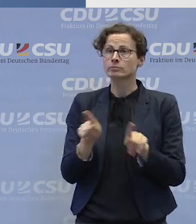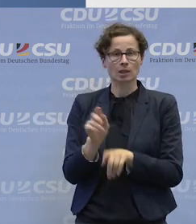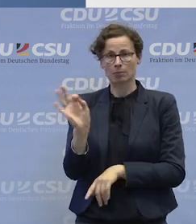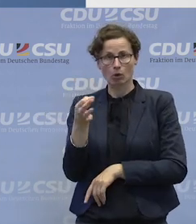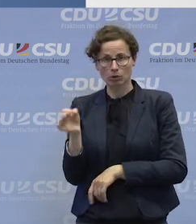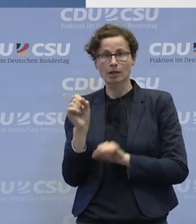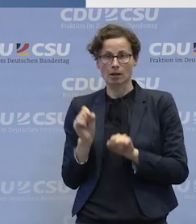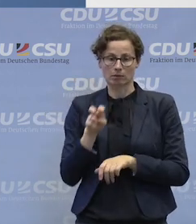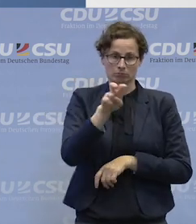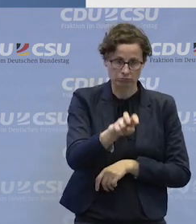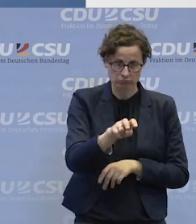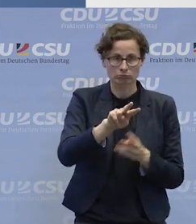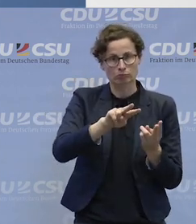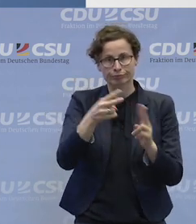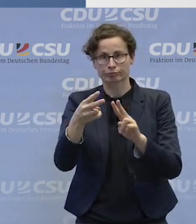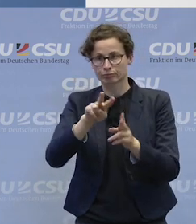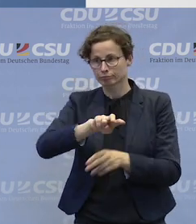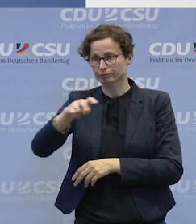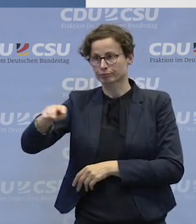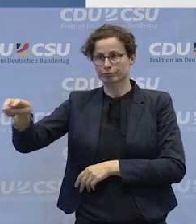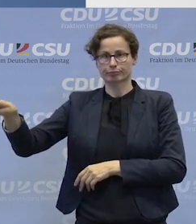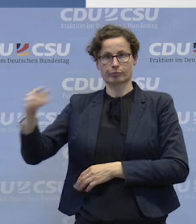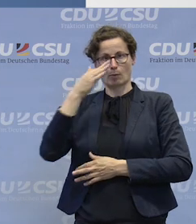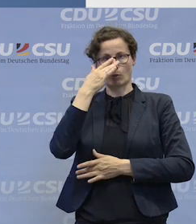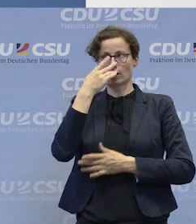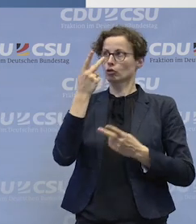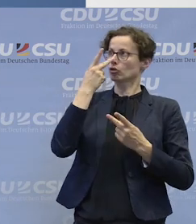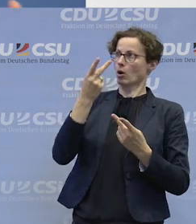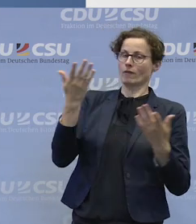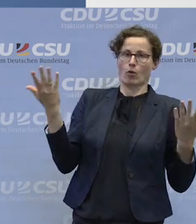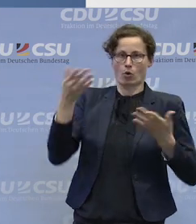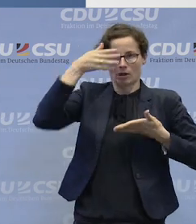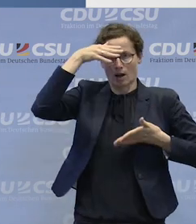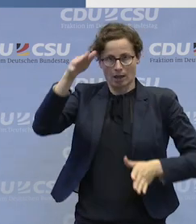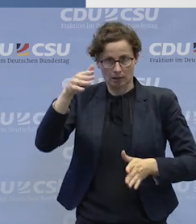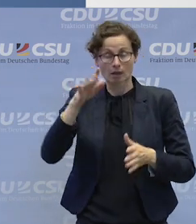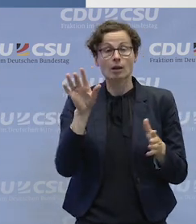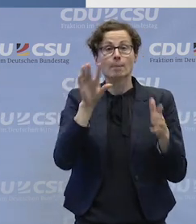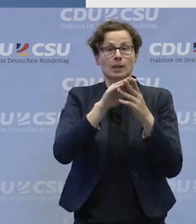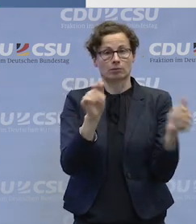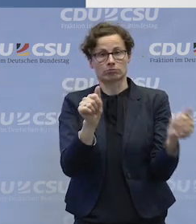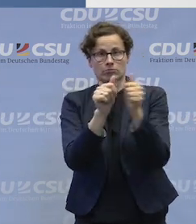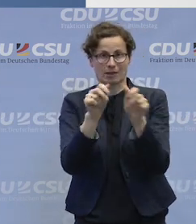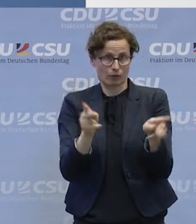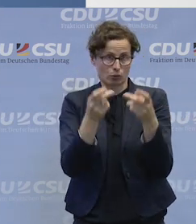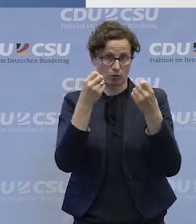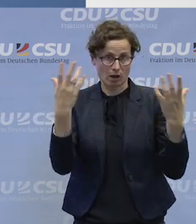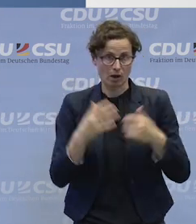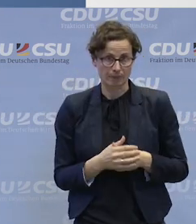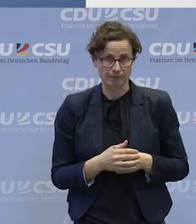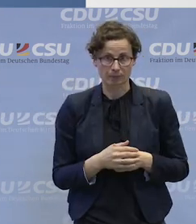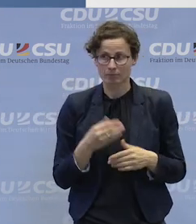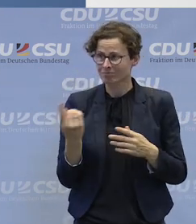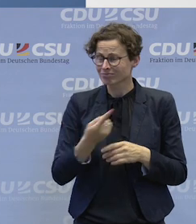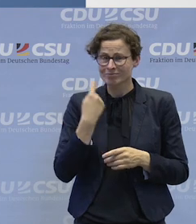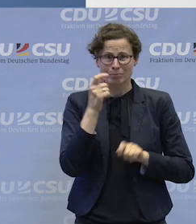in der Förderung. Aber dann ist es eben auch wichtig, so unterschiedlich wie wir Menschen sind, dass natürlich auch die Teilhabemöglichkeiten in der